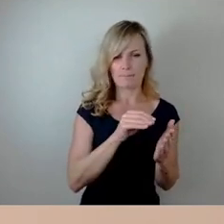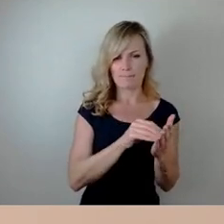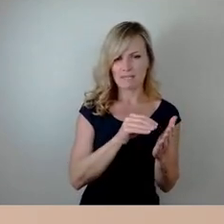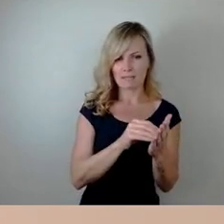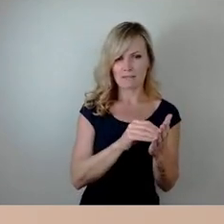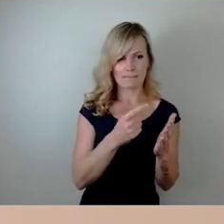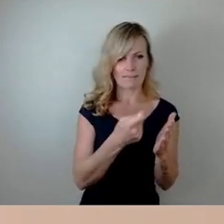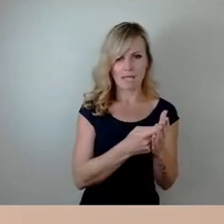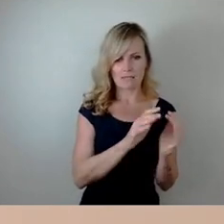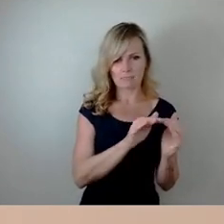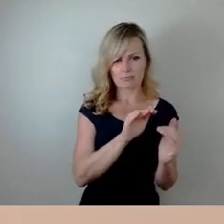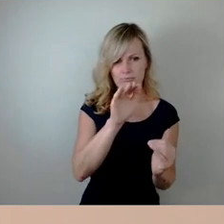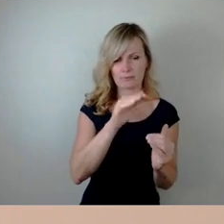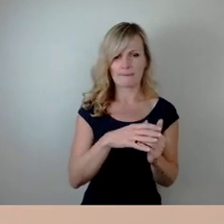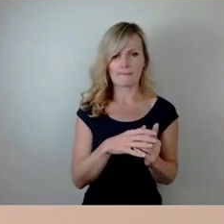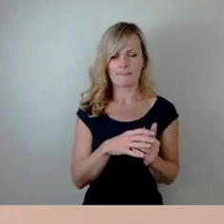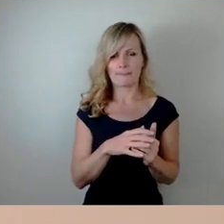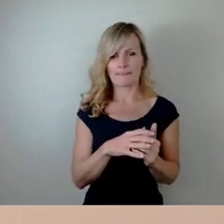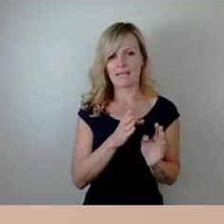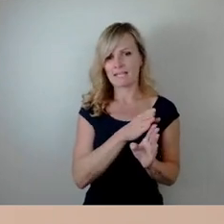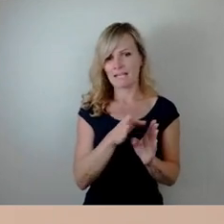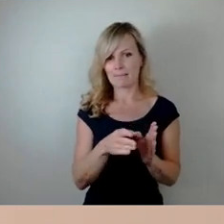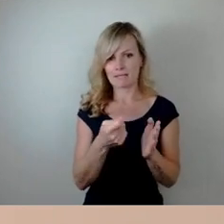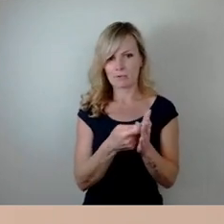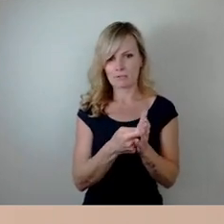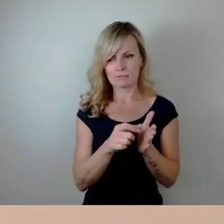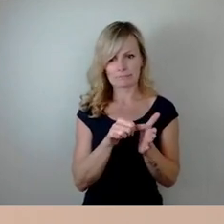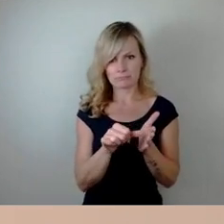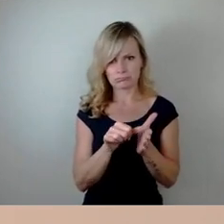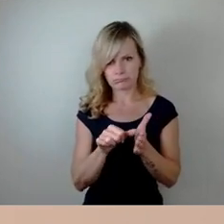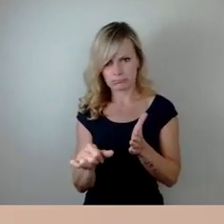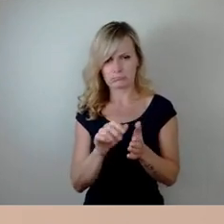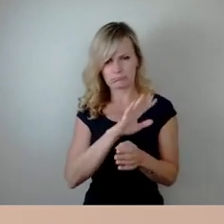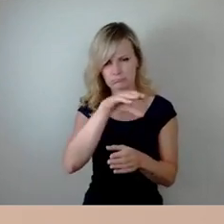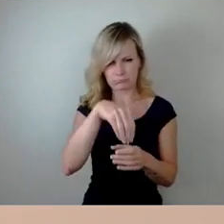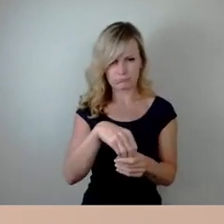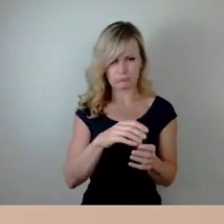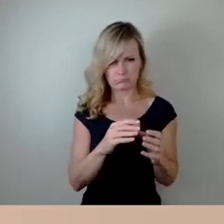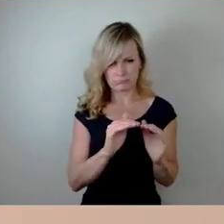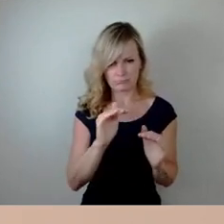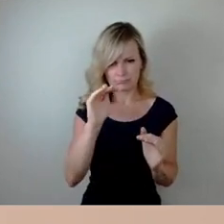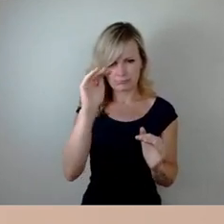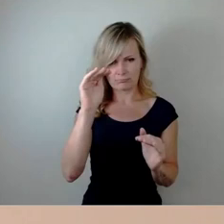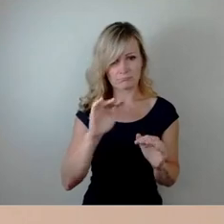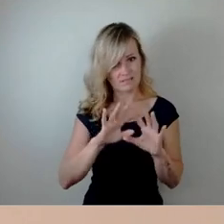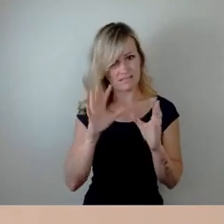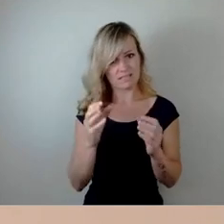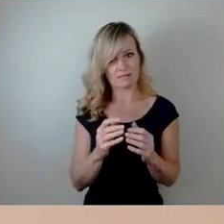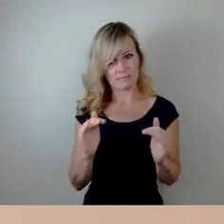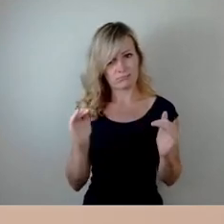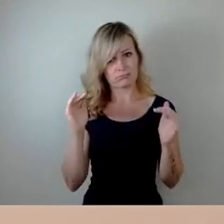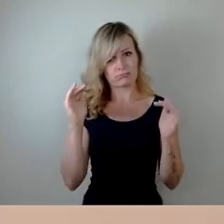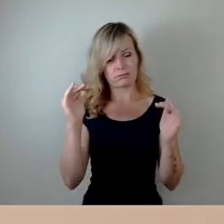die zu begleichen sind und damit auf eine Kostensteigerung insgesamt. Sie sehen bei